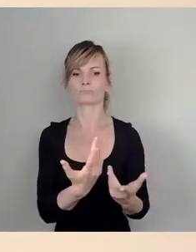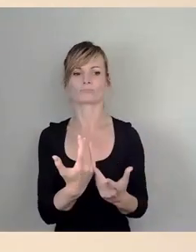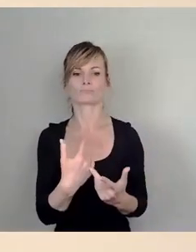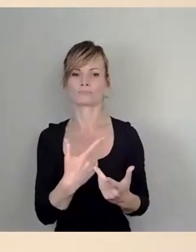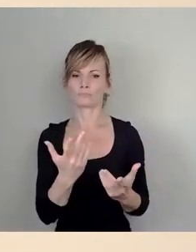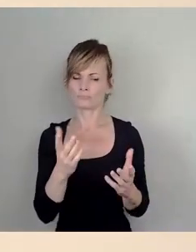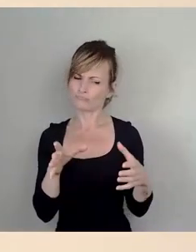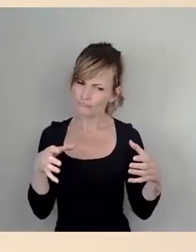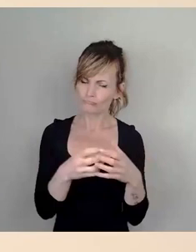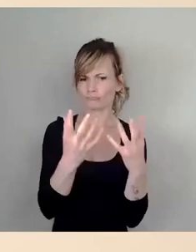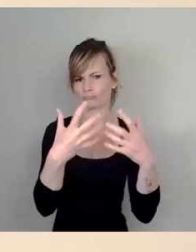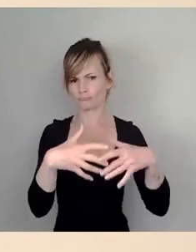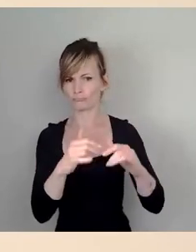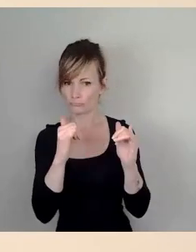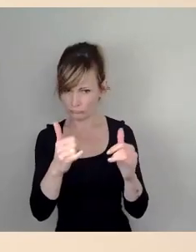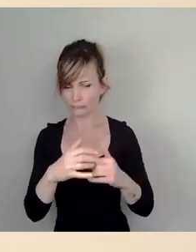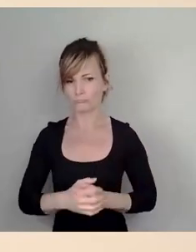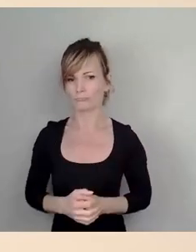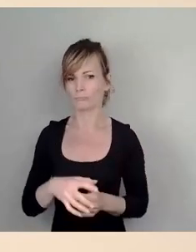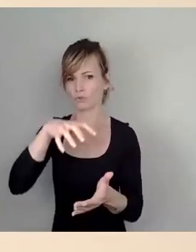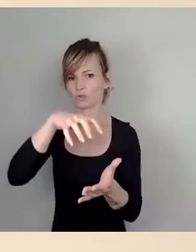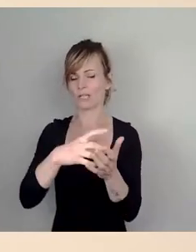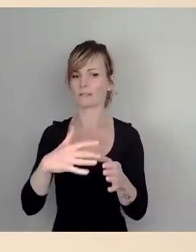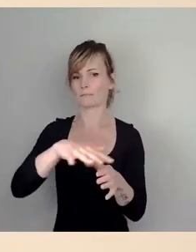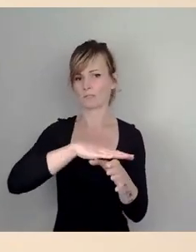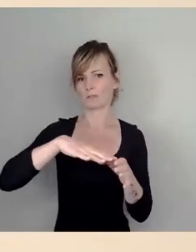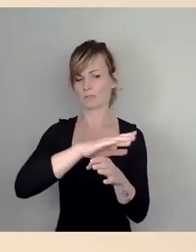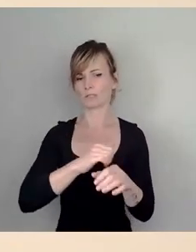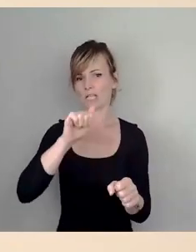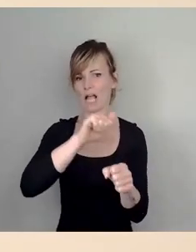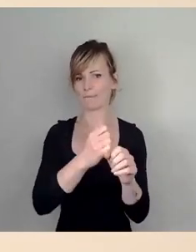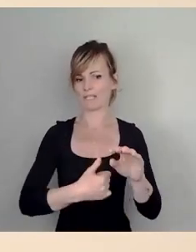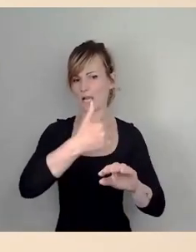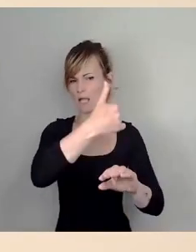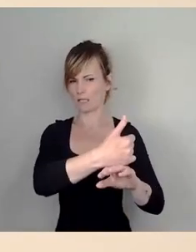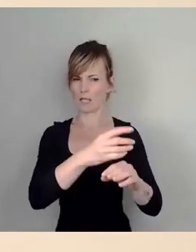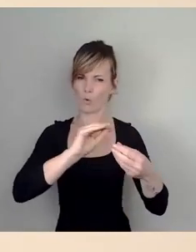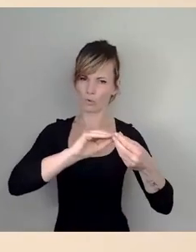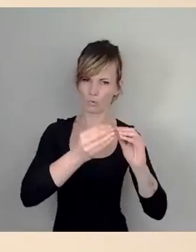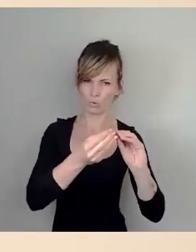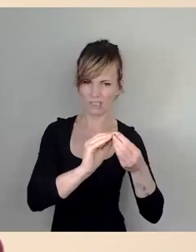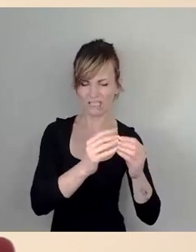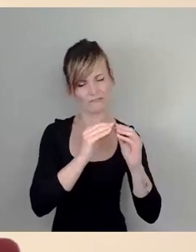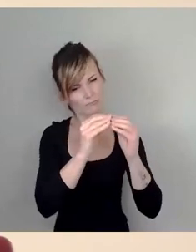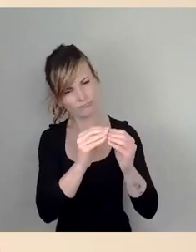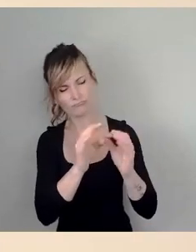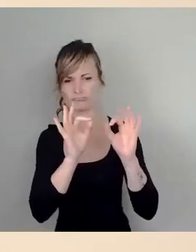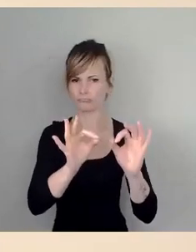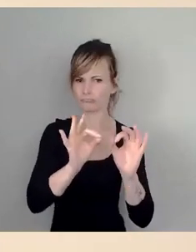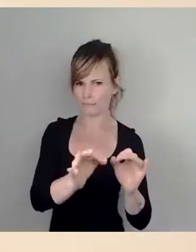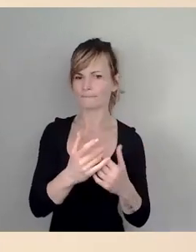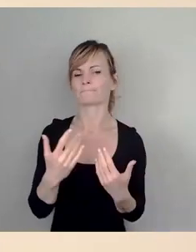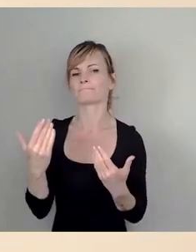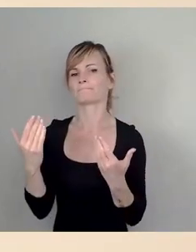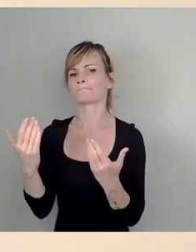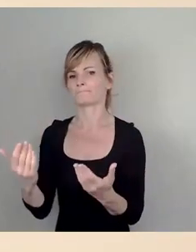mit den Stadtbezirksamtsleitern. sind sehr konstruktiv. Da geht es auch um diesen Schein, den Herr Stadtrat